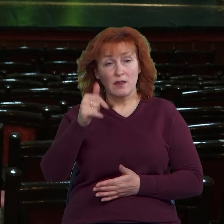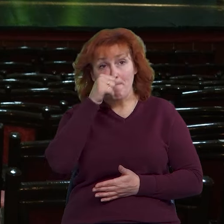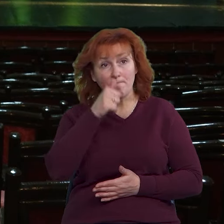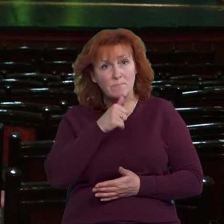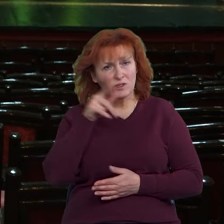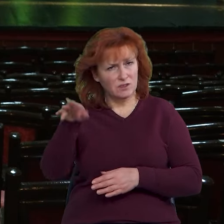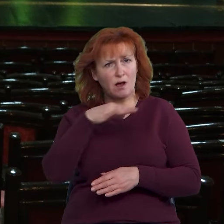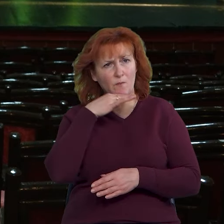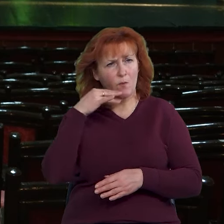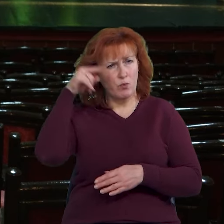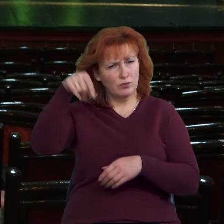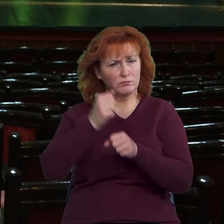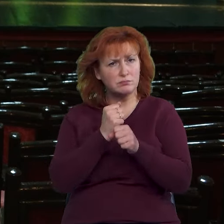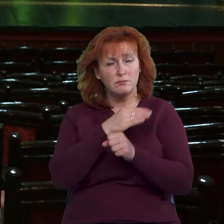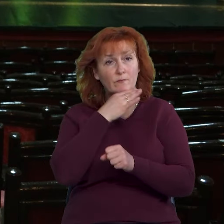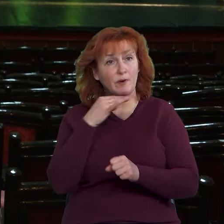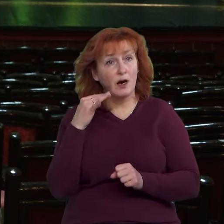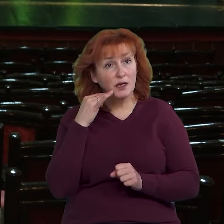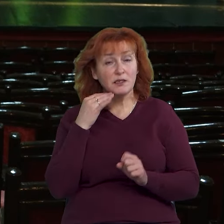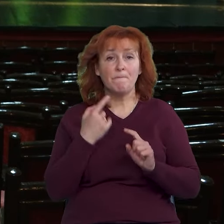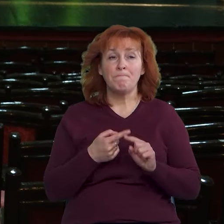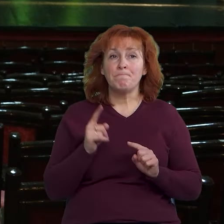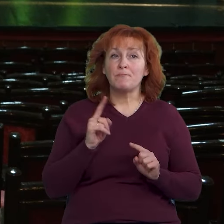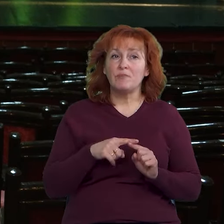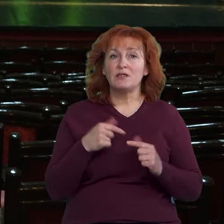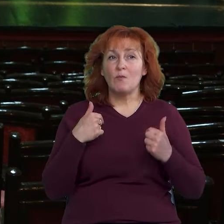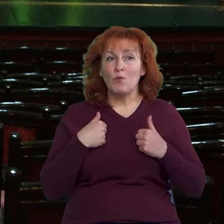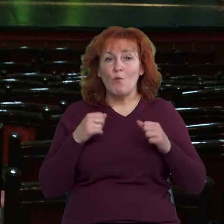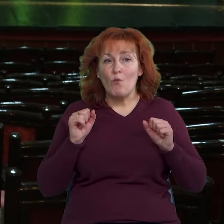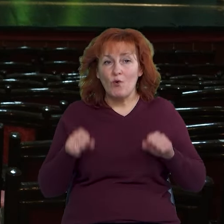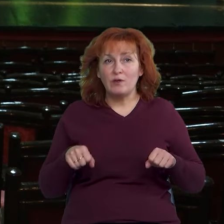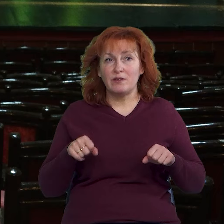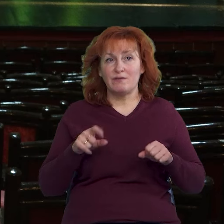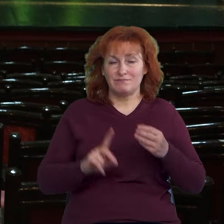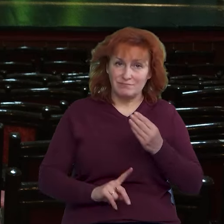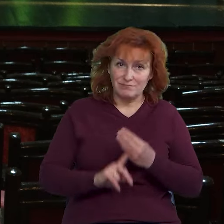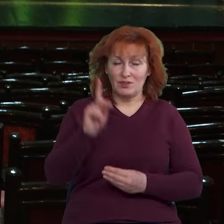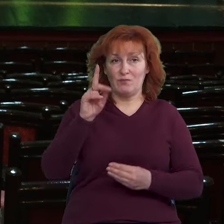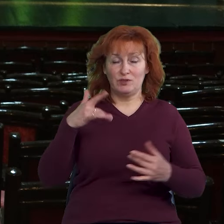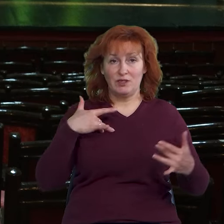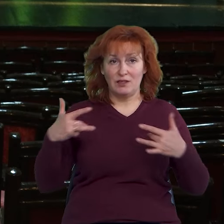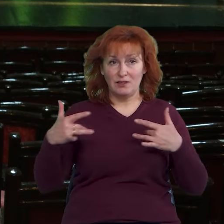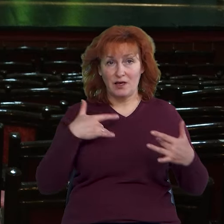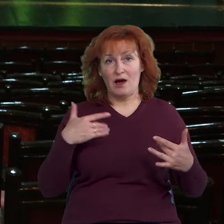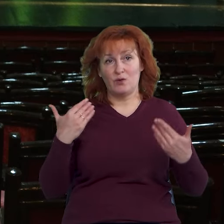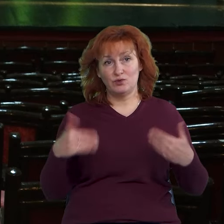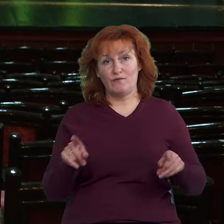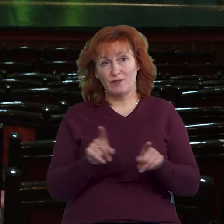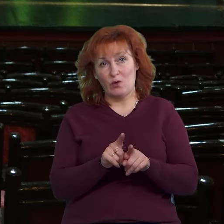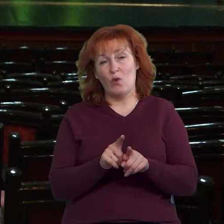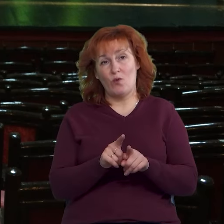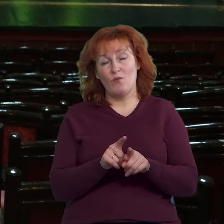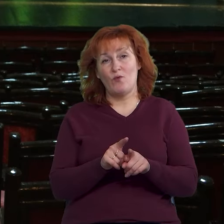Сьогодні я дякую будівельникам, був головний акцент зроблений на те, щоб ми могли запустити театр уже в змичному